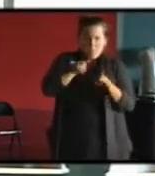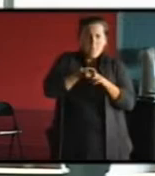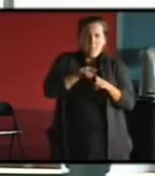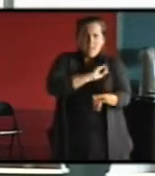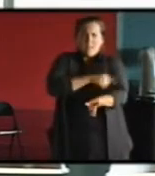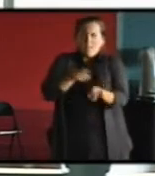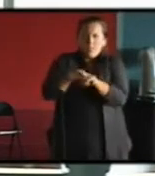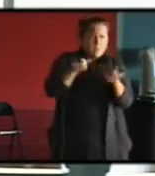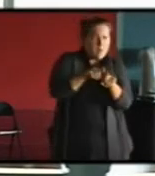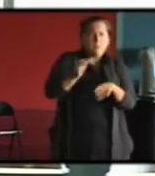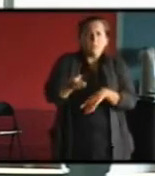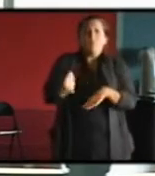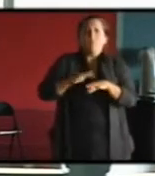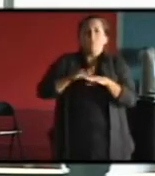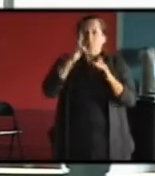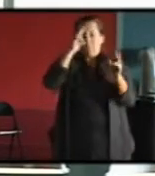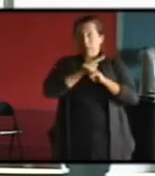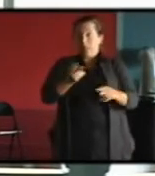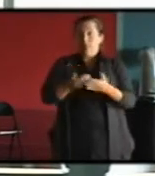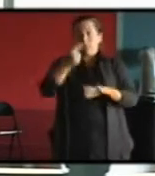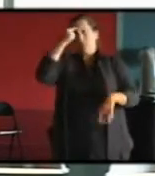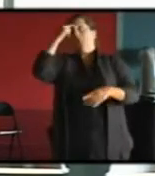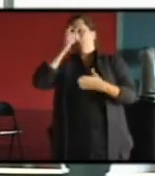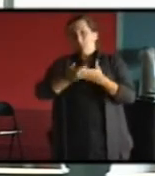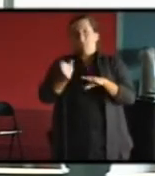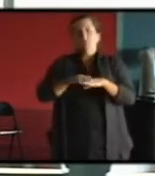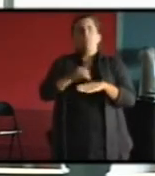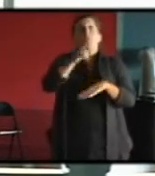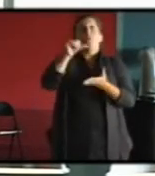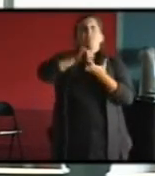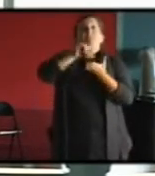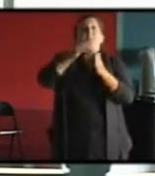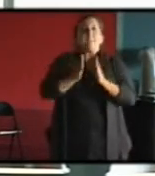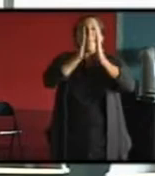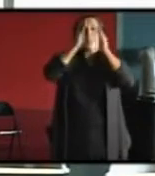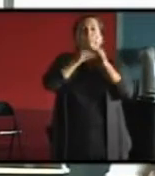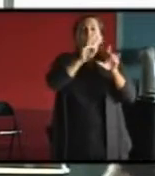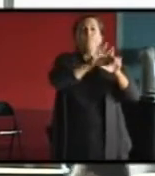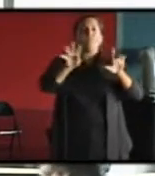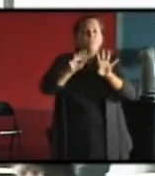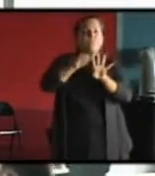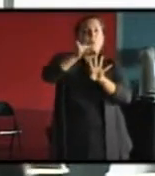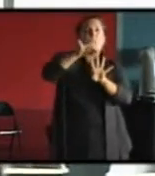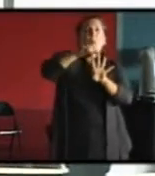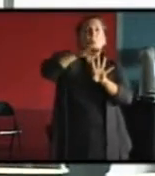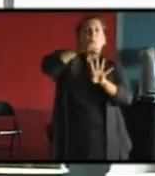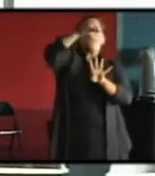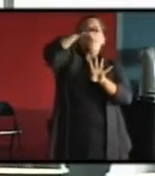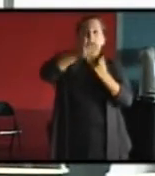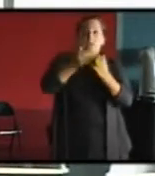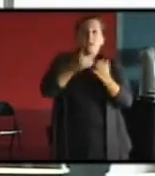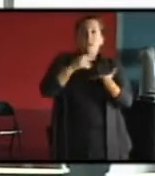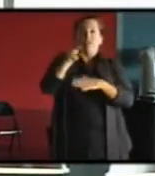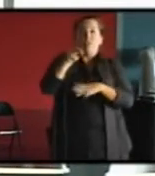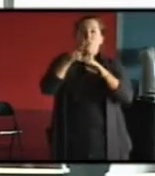nombre d'idées reçues. Et on voit surtout au milieu, là, ce qui est très haut, c'est que tout ce qui est la construction des 30 glorieuses, donc des années 50-60,